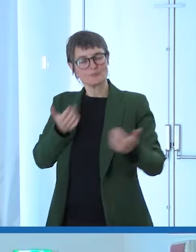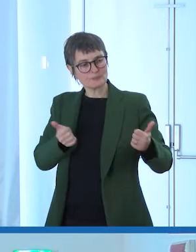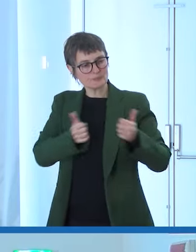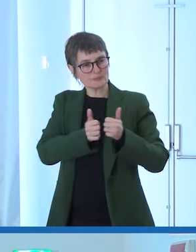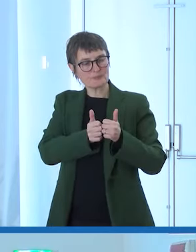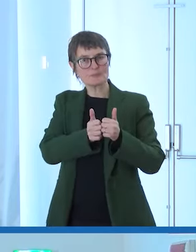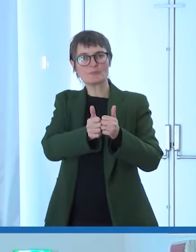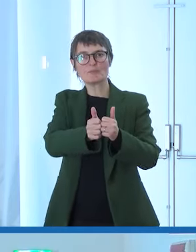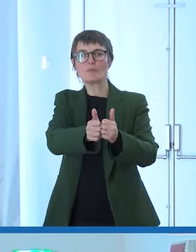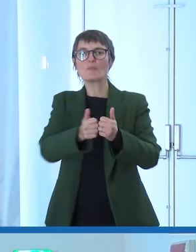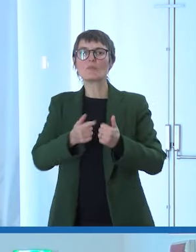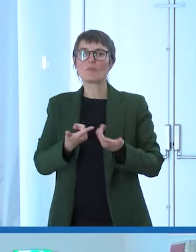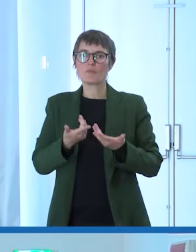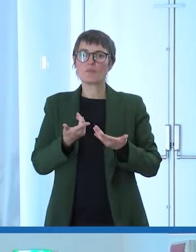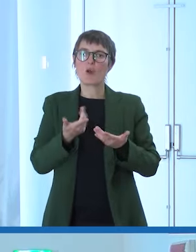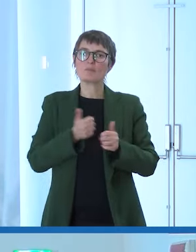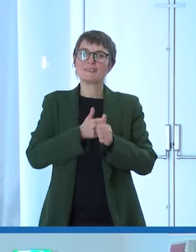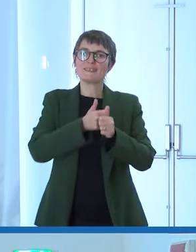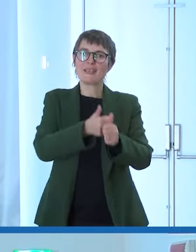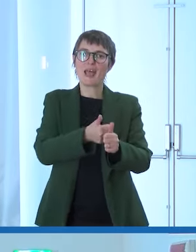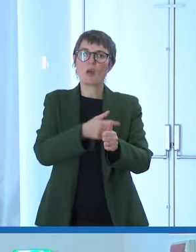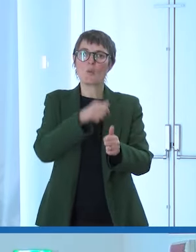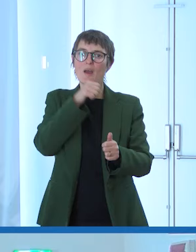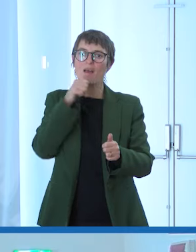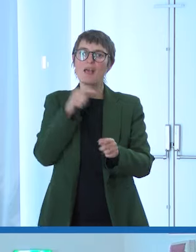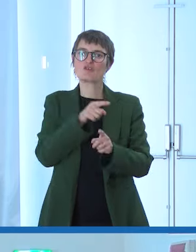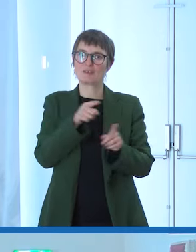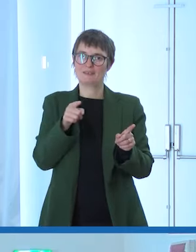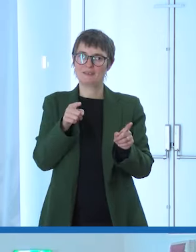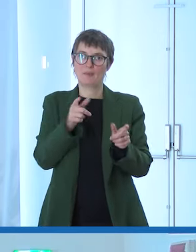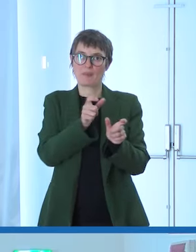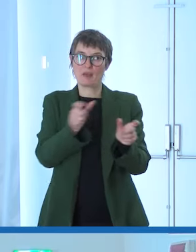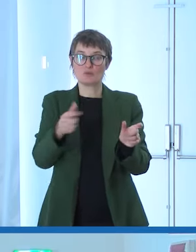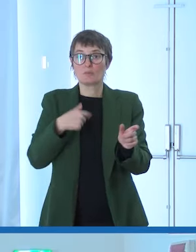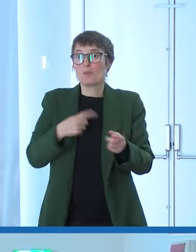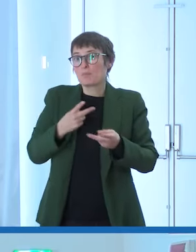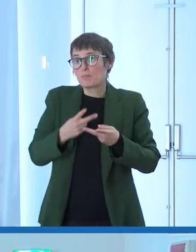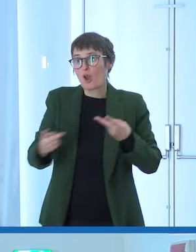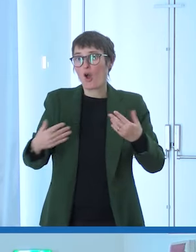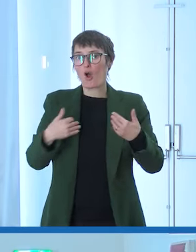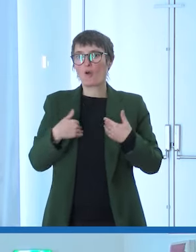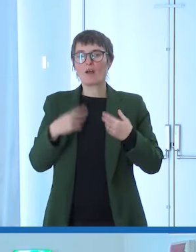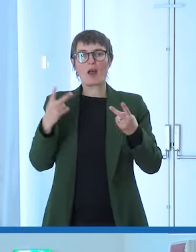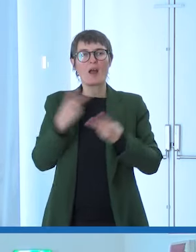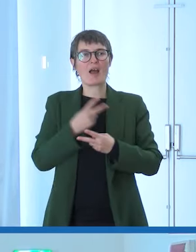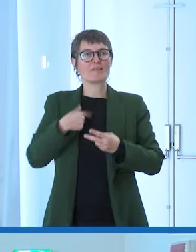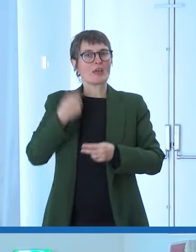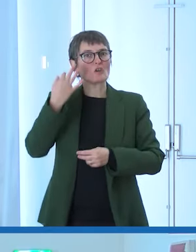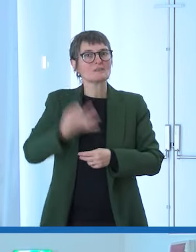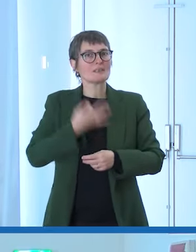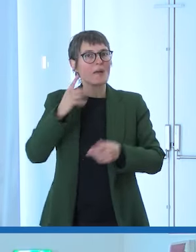persone. Proviamo a farlo, non sempre ci riusciamo, e non ci riusciamo magari quanto vorremmo e come